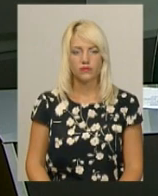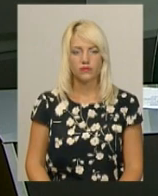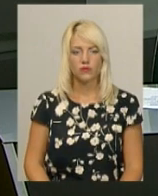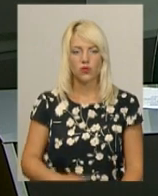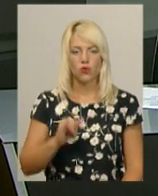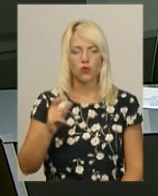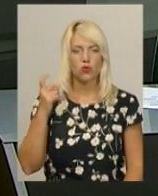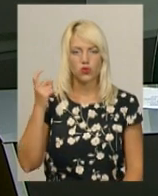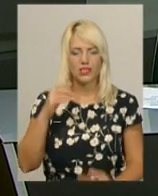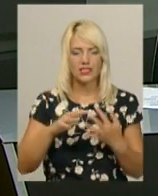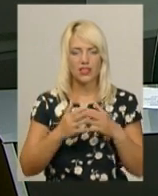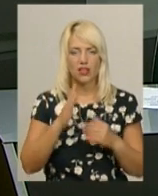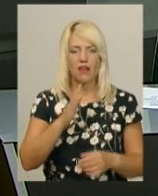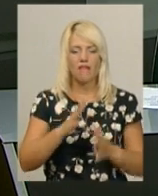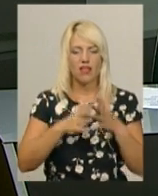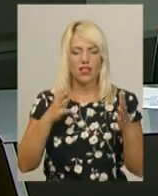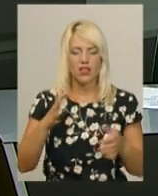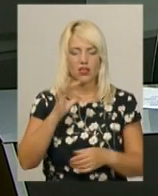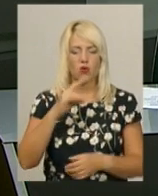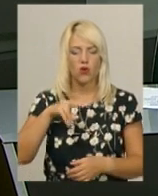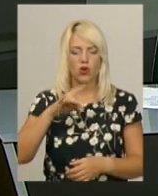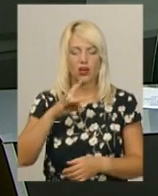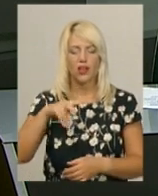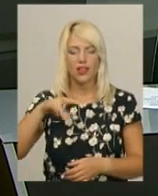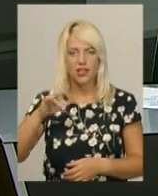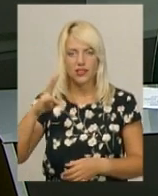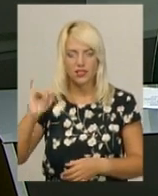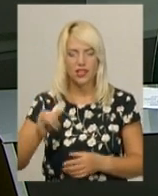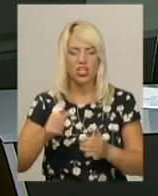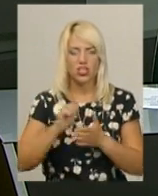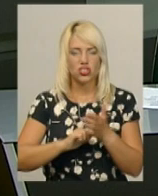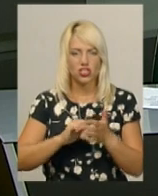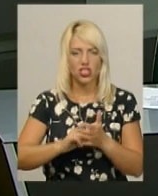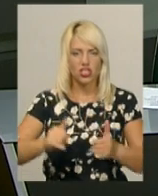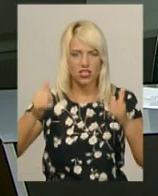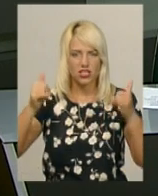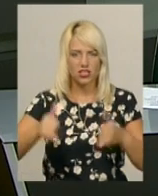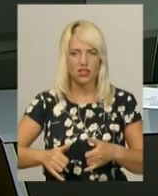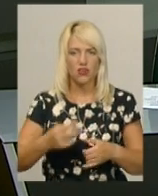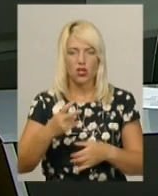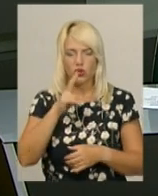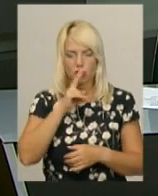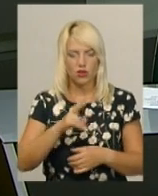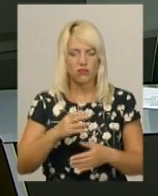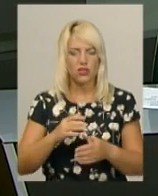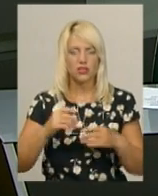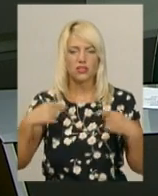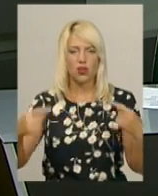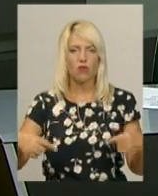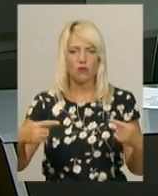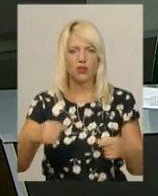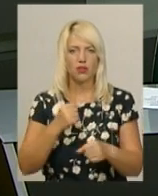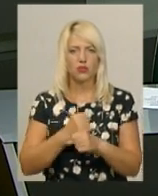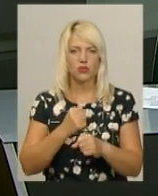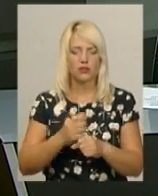У господарстві села Великі Орлинці Красилівського району через зливи, сьогодні вдруге за місяць жнив, комбайни працювали у полі увесь день.